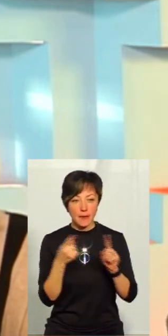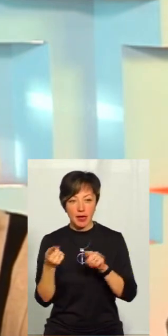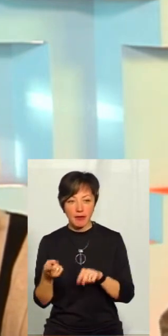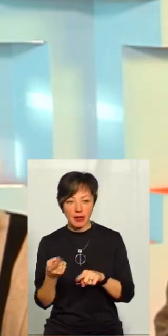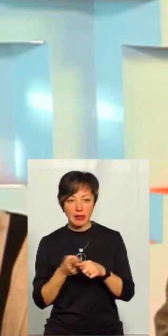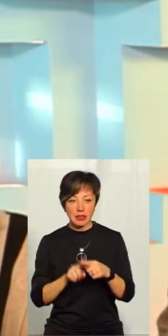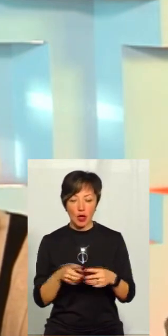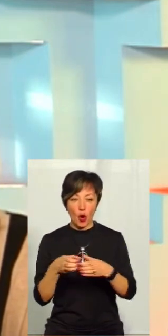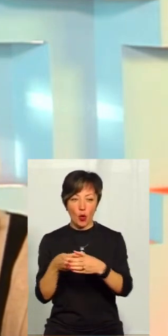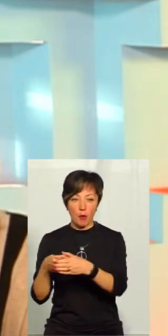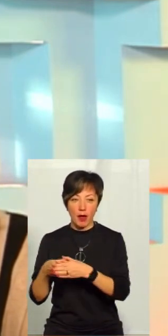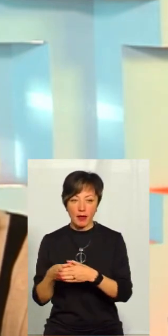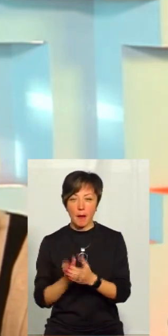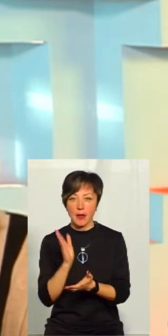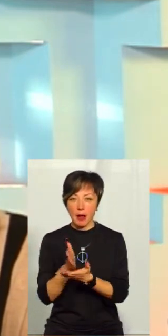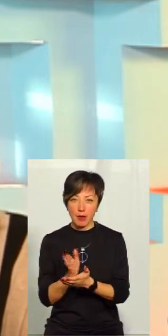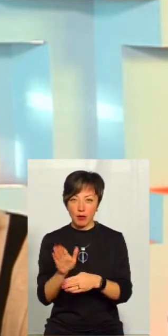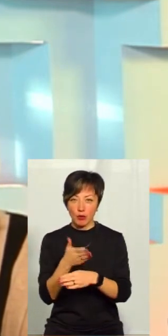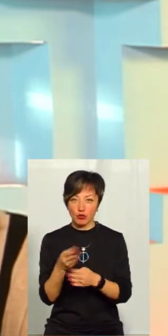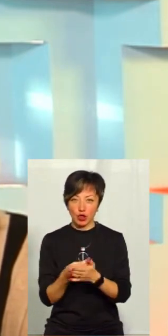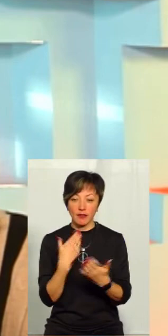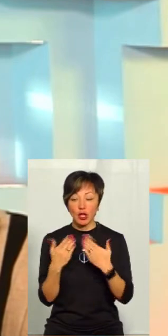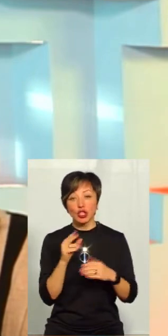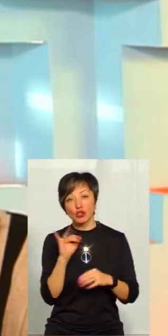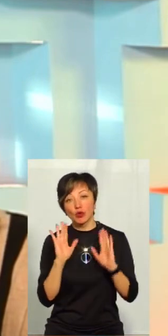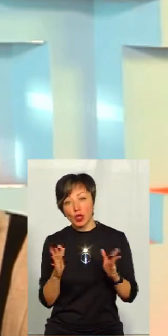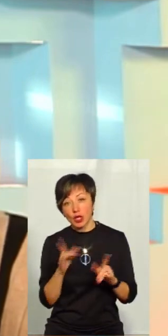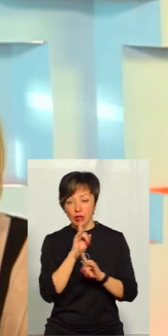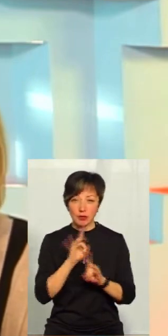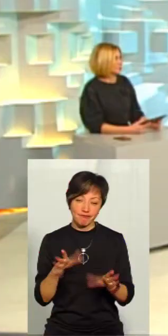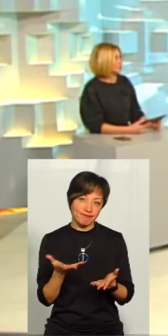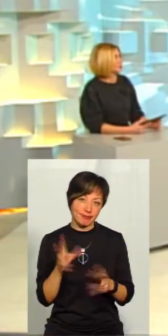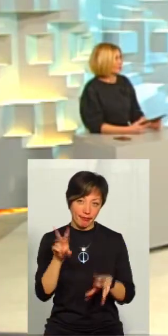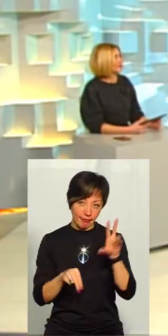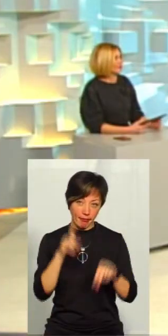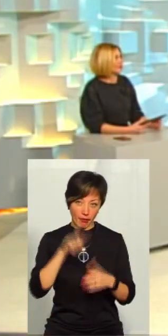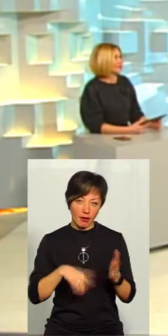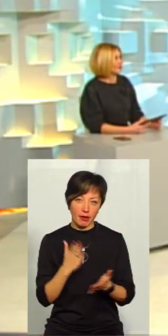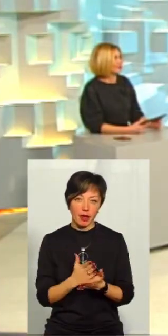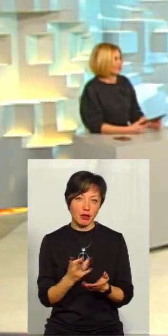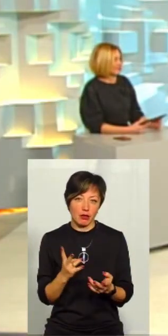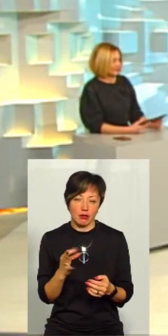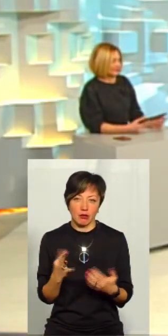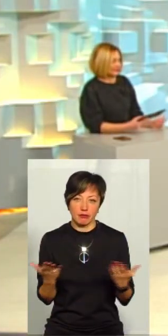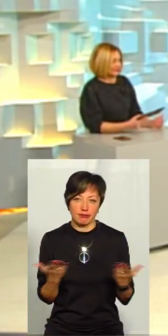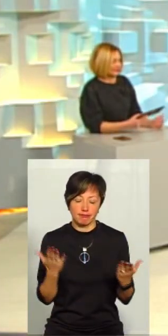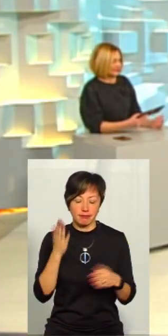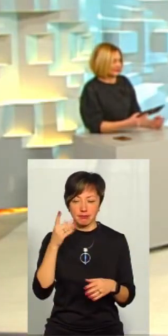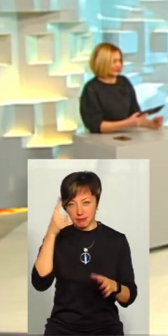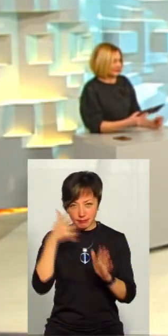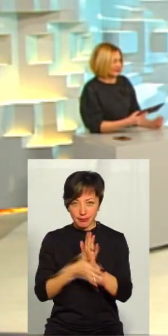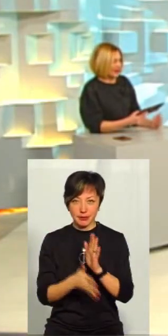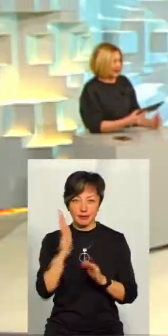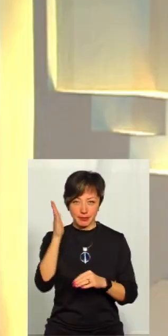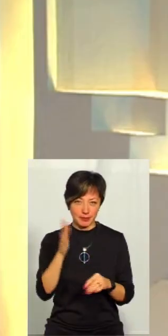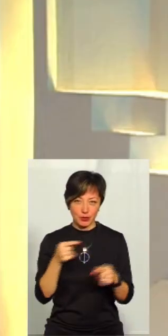цих громад на прямі міжбюджетні відносини. Чи буде це, чи ні? Ну, надія є. Надія є, але це вангою треба бути, щоб точно